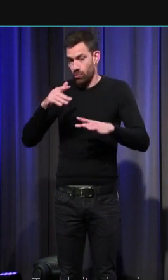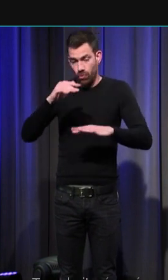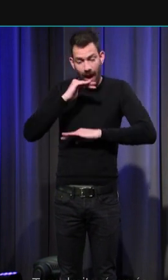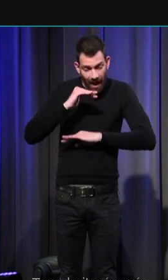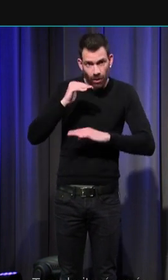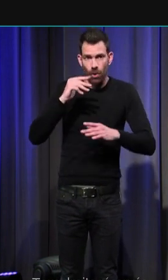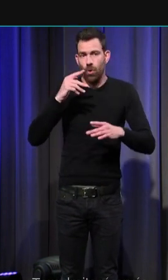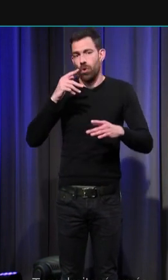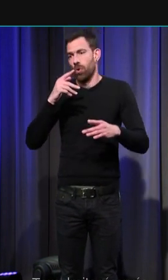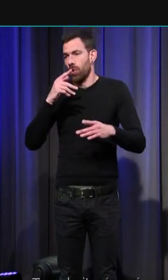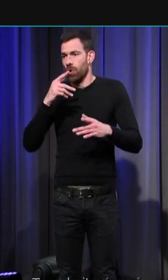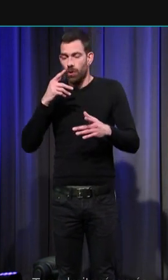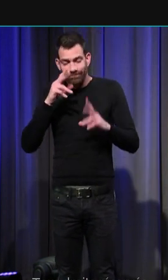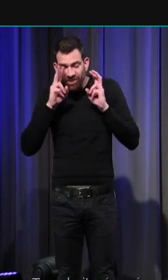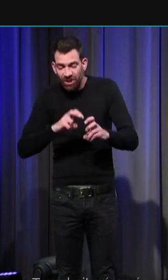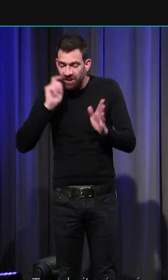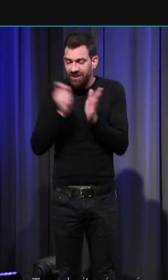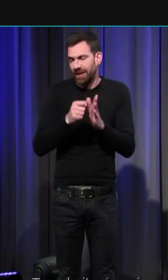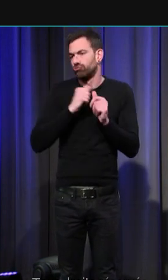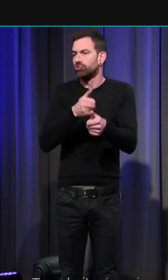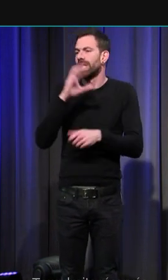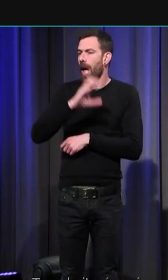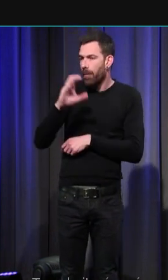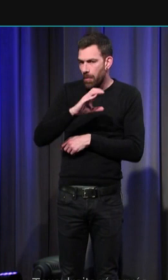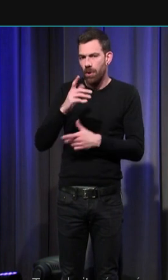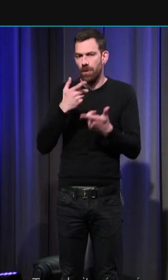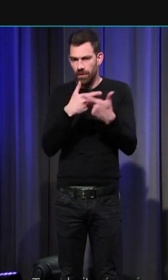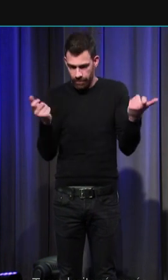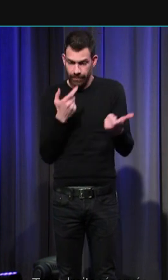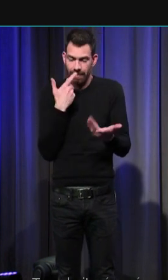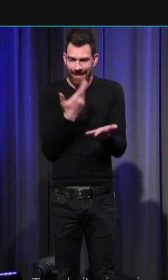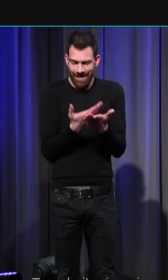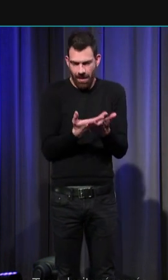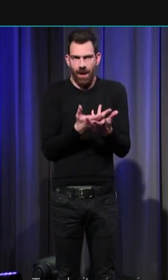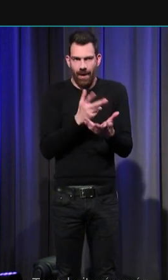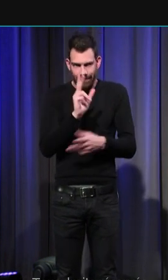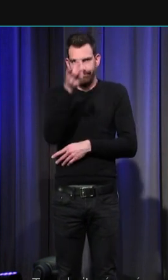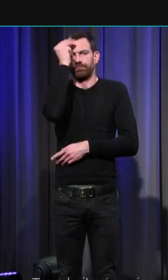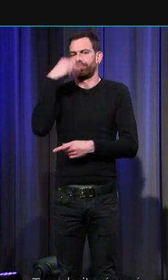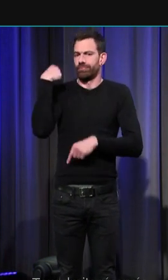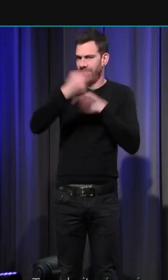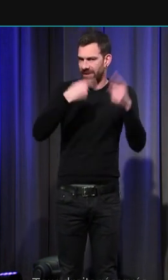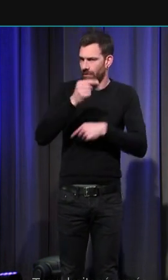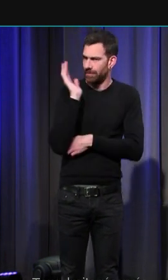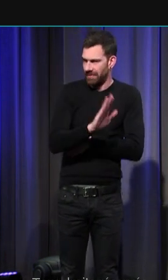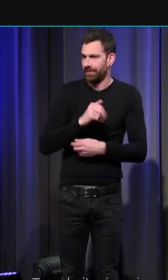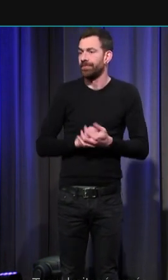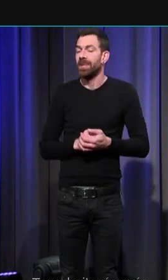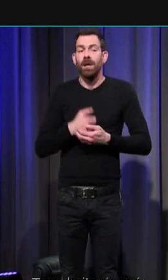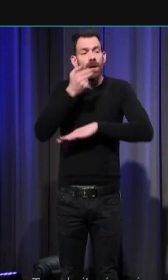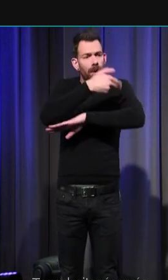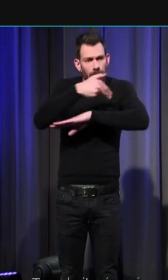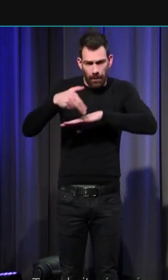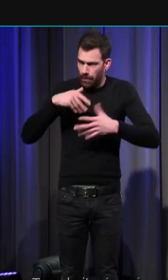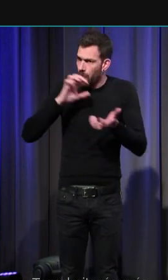la consultation d'historiens qui nous ont permis de vous restituer ce rituel particulier alors vous voyez la fouille est compliquée parce que